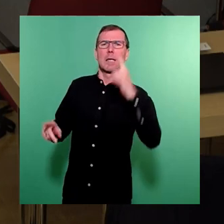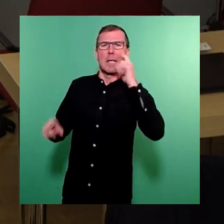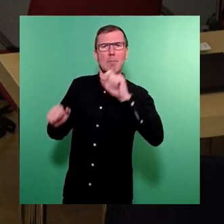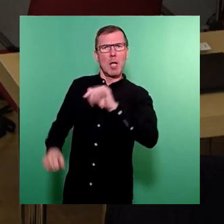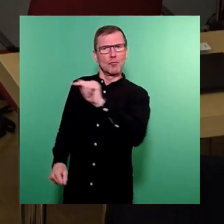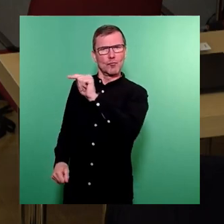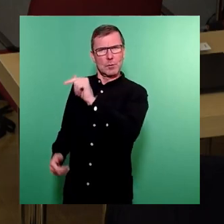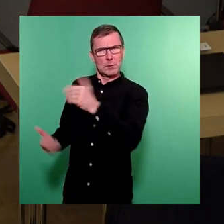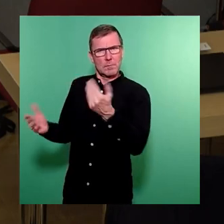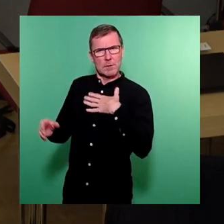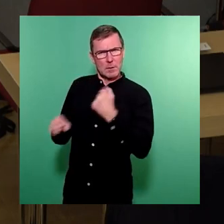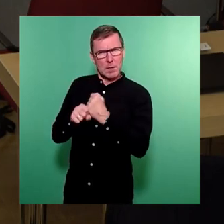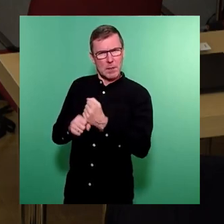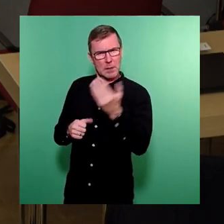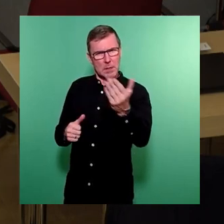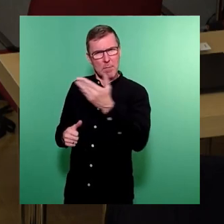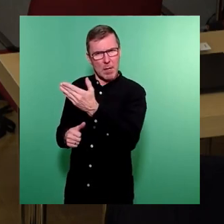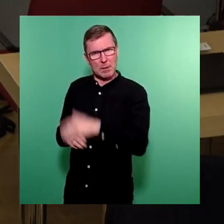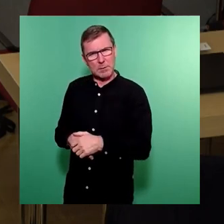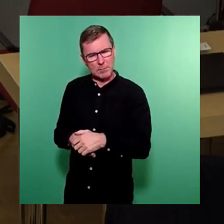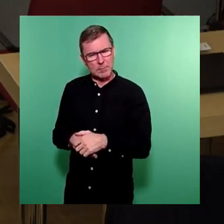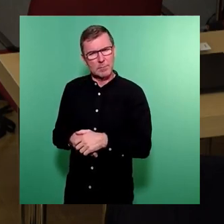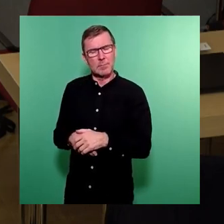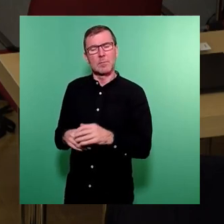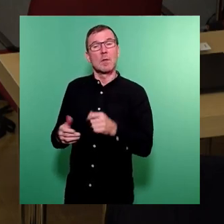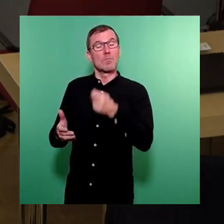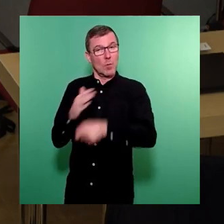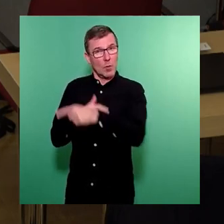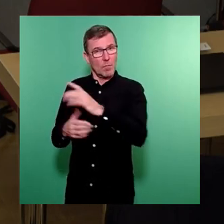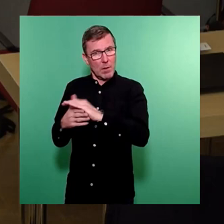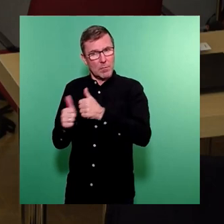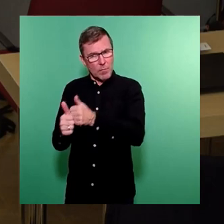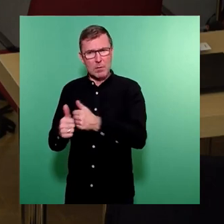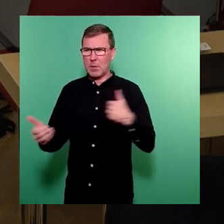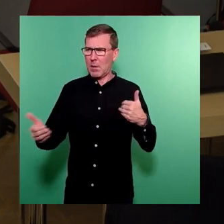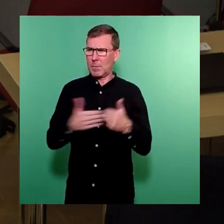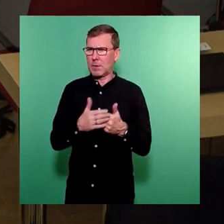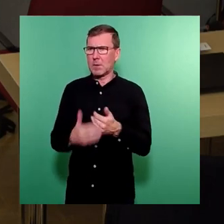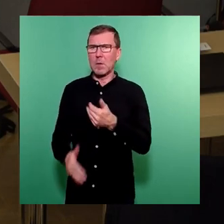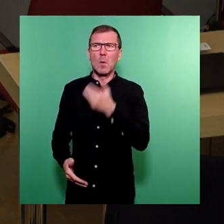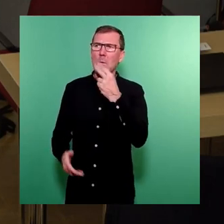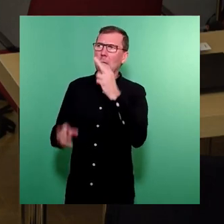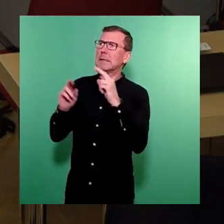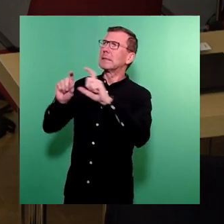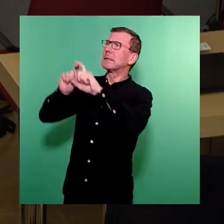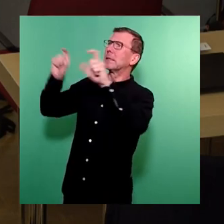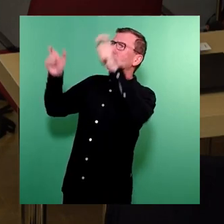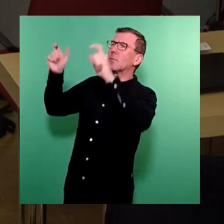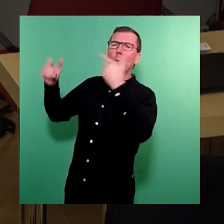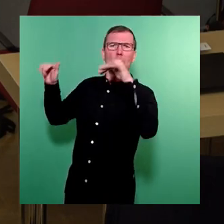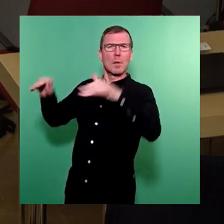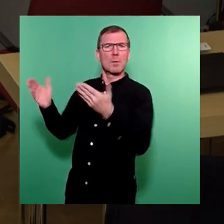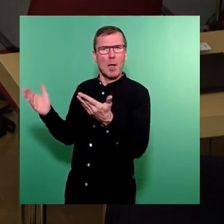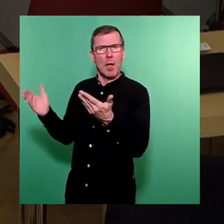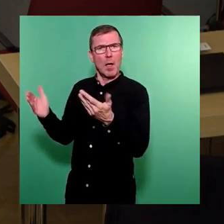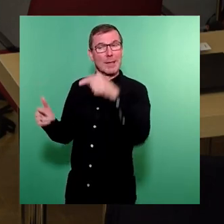Objektes wurden mit dem Käufer getroffen und warum gibt es bis jetzt noch keine erkennbare Sicherung des Gebäudes und in welchem